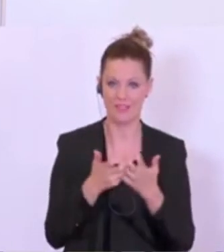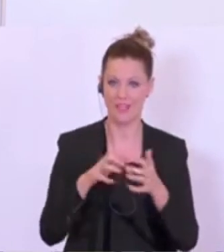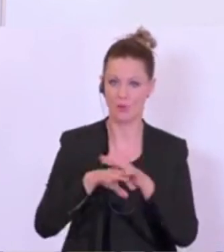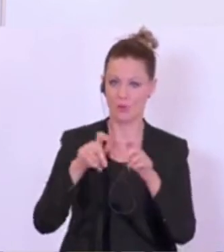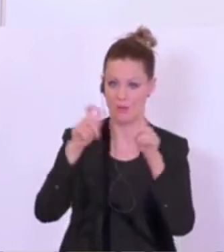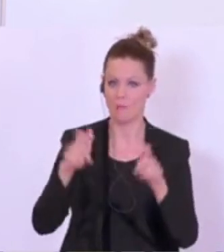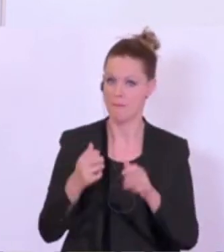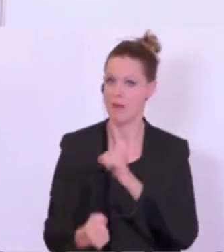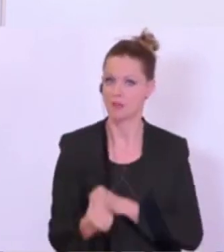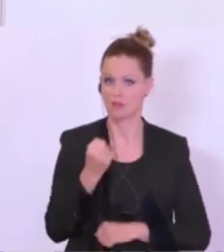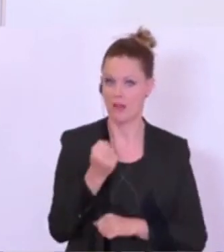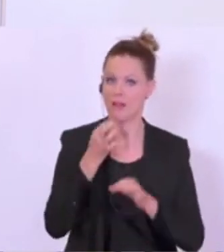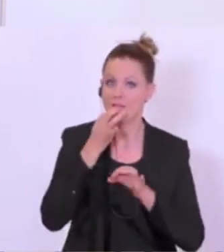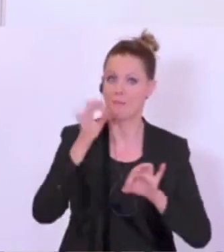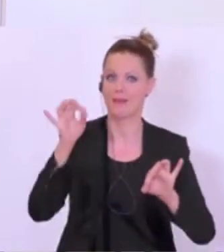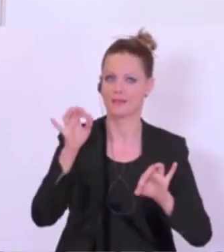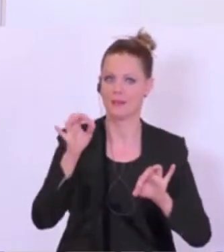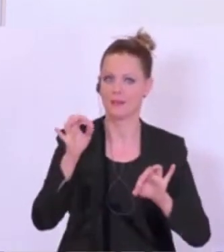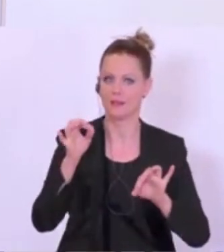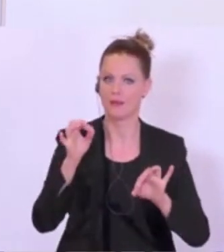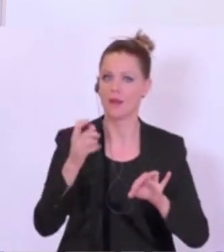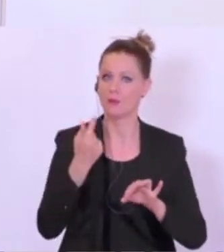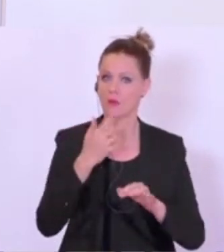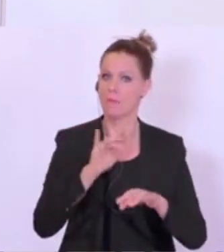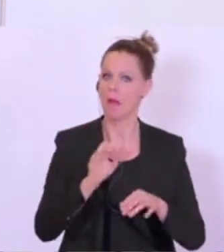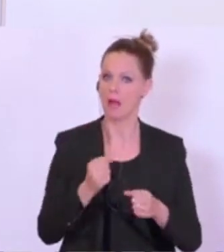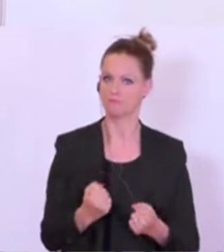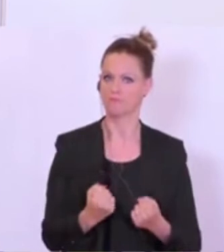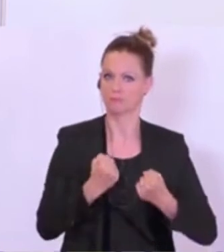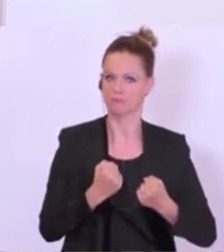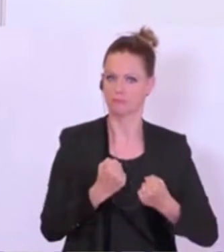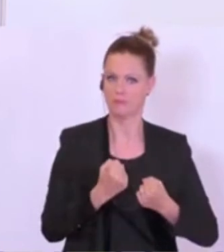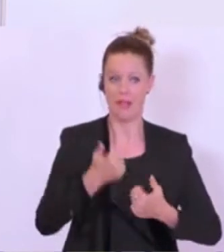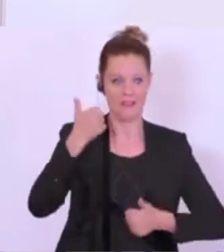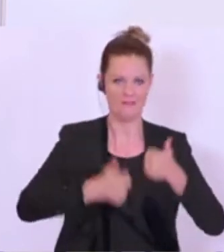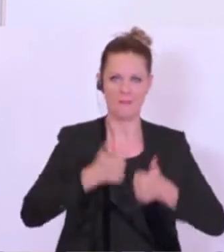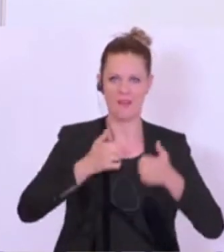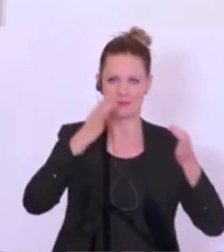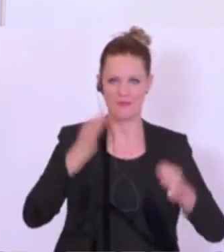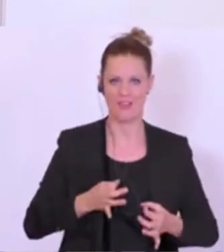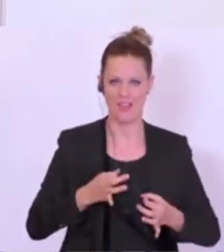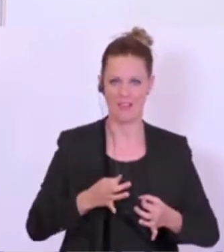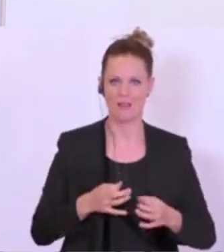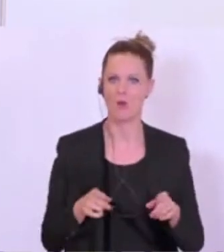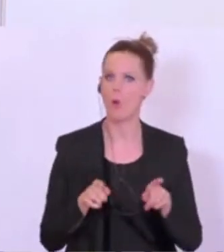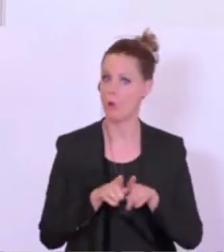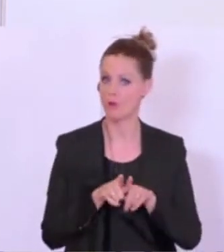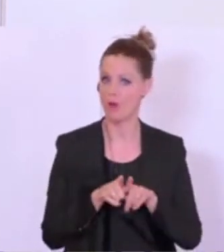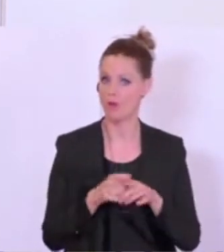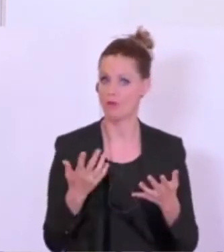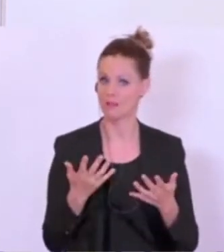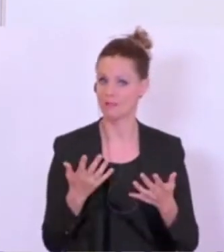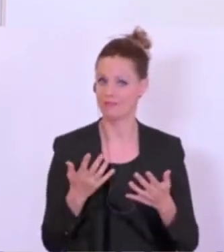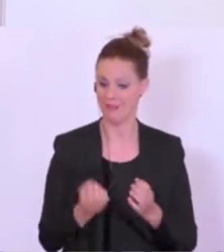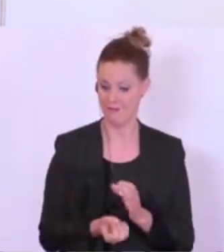stärkt, verbessert. Das heißt, sie werden widerstandsfähiger, sie werden wettbewerbsfähiger und sie werden